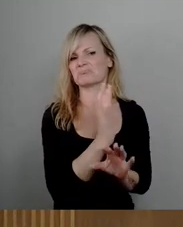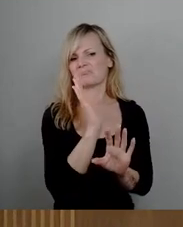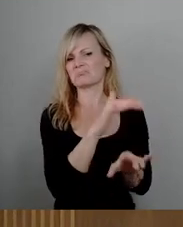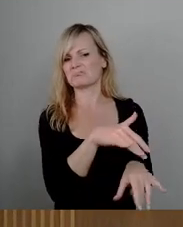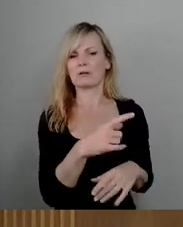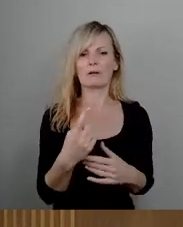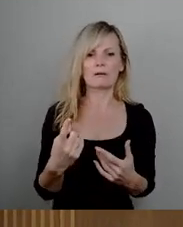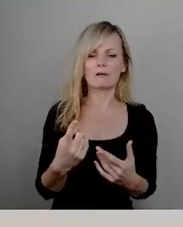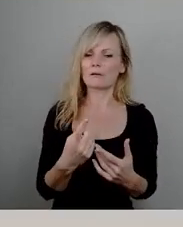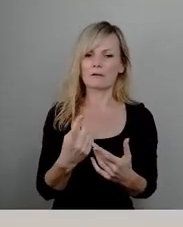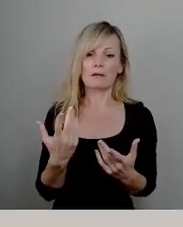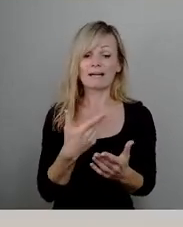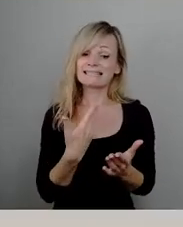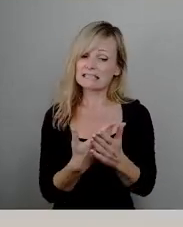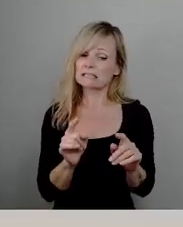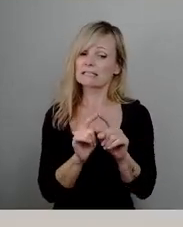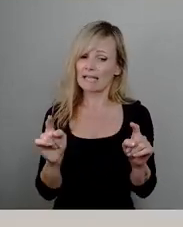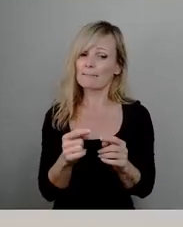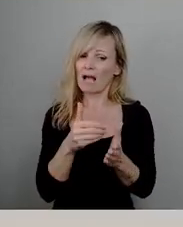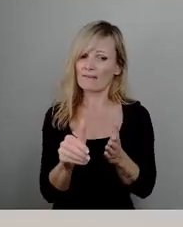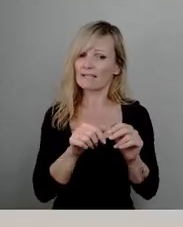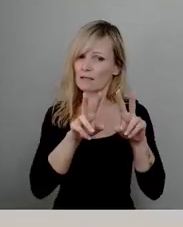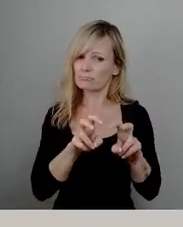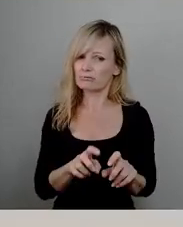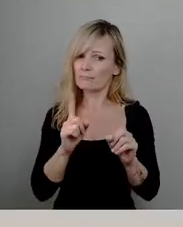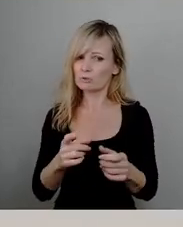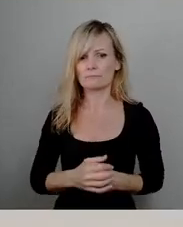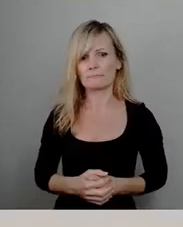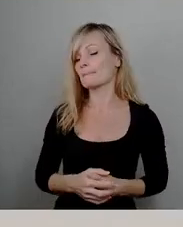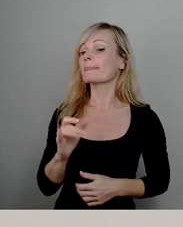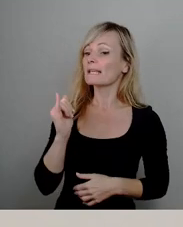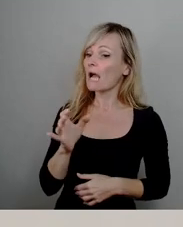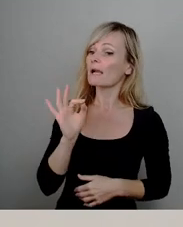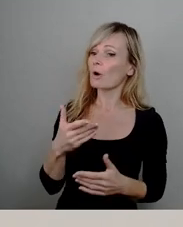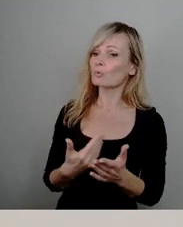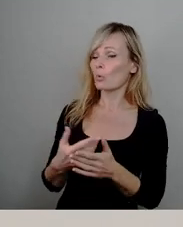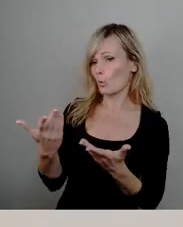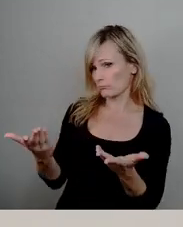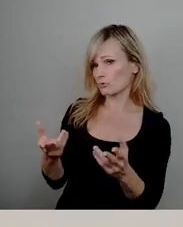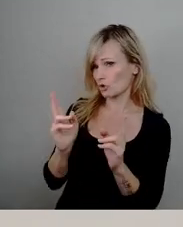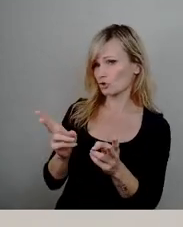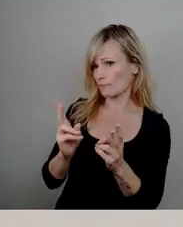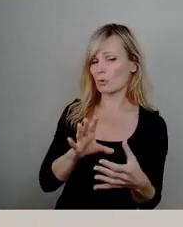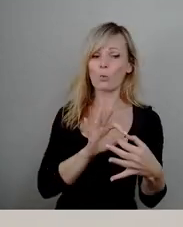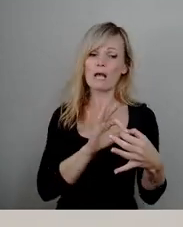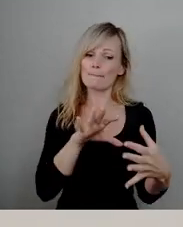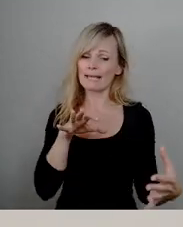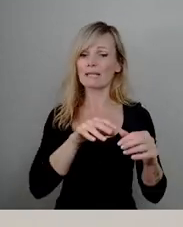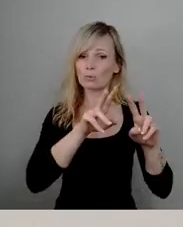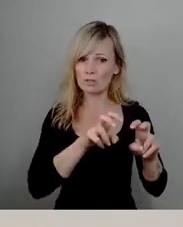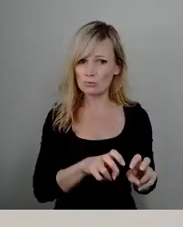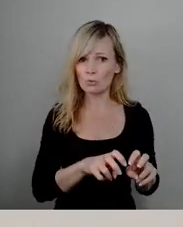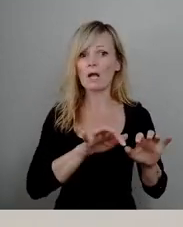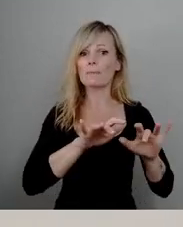Untersuchung sein. Genau, also das ist genau der Punkt sozusagen, es gibt eine unabhängige Untersuchung des Büros von Professor